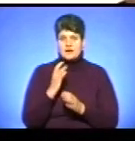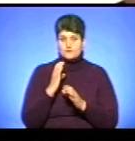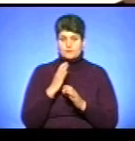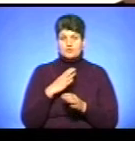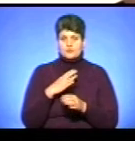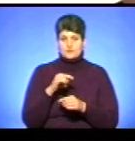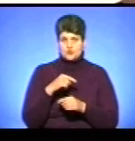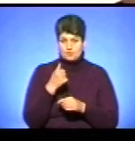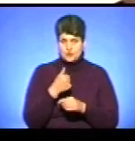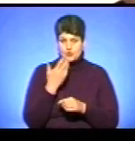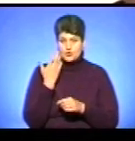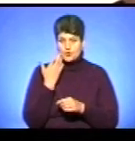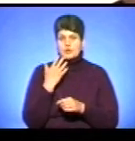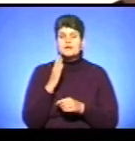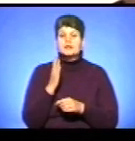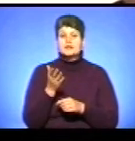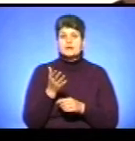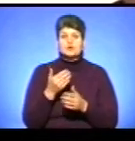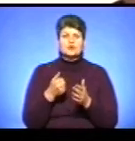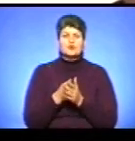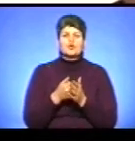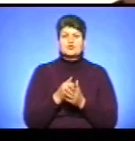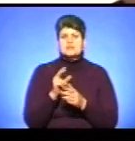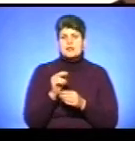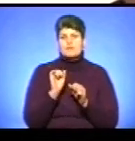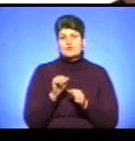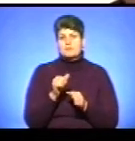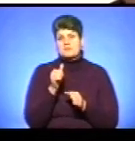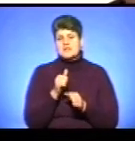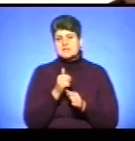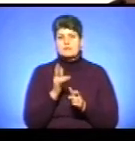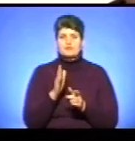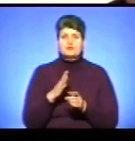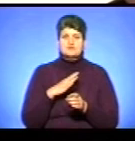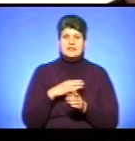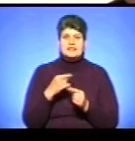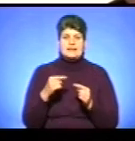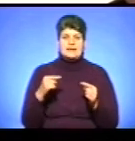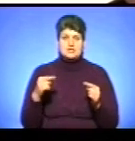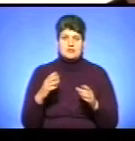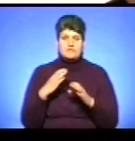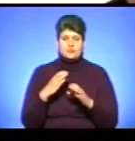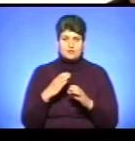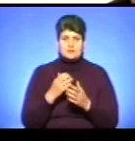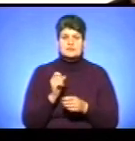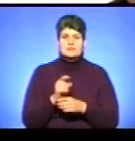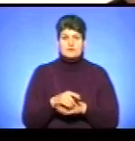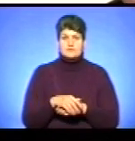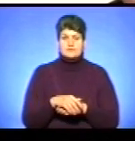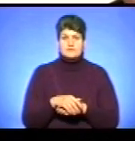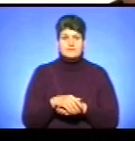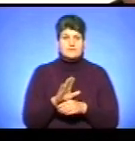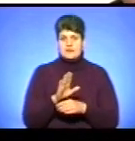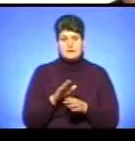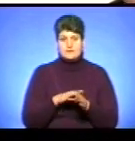очікуємо цього року, до якого числа, приблизно, можливо, місяця, ми будемо очікувати решта тих автобусів, які ми замовили? Не зовсім